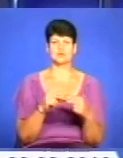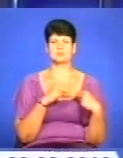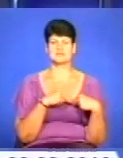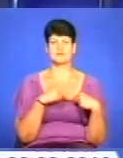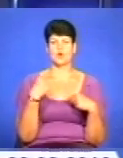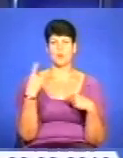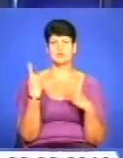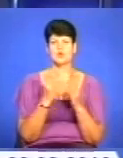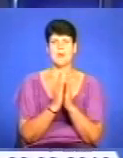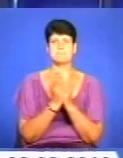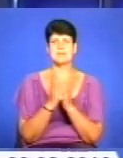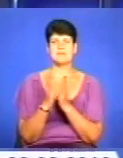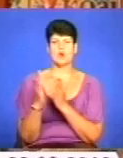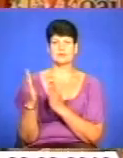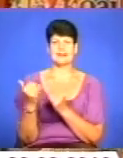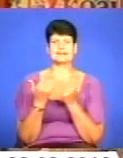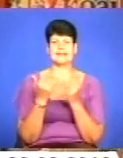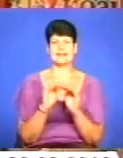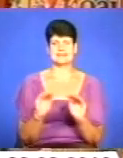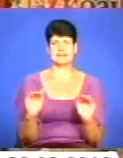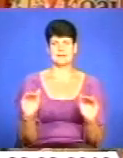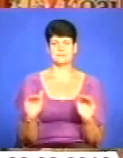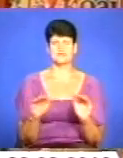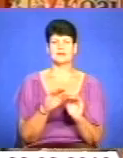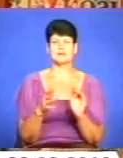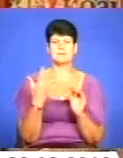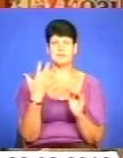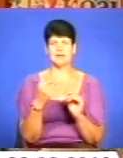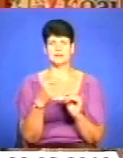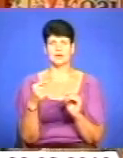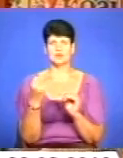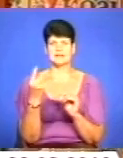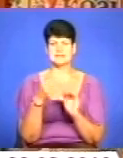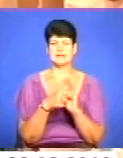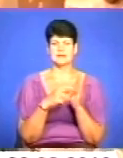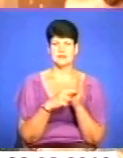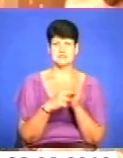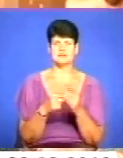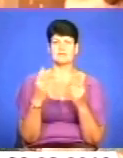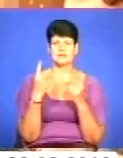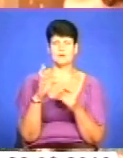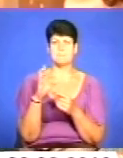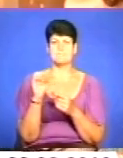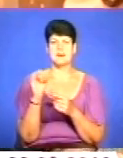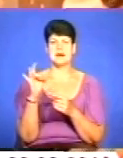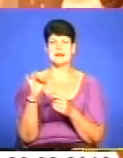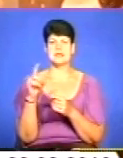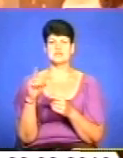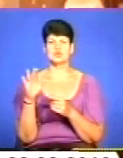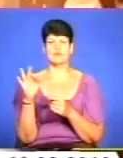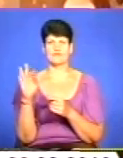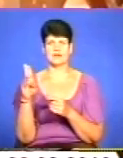обласної бібліотеки для дітей. Учні 5-11 класів Великобрезовицької школи провели відвідувачі обласної